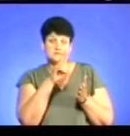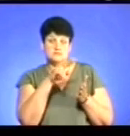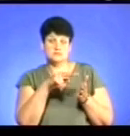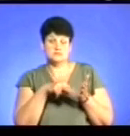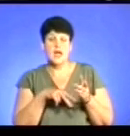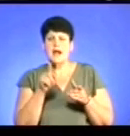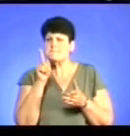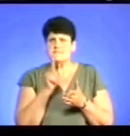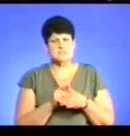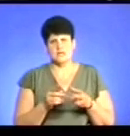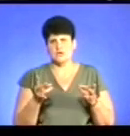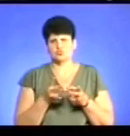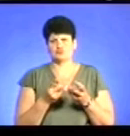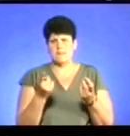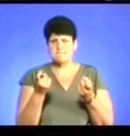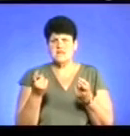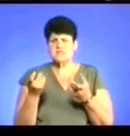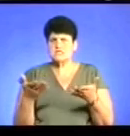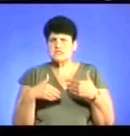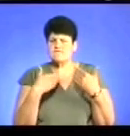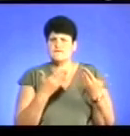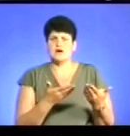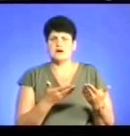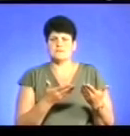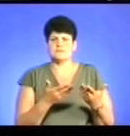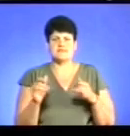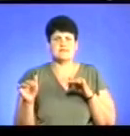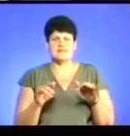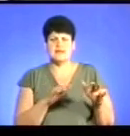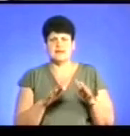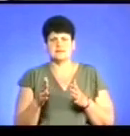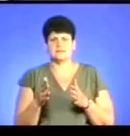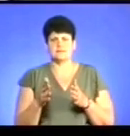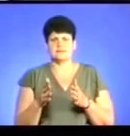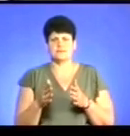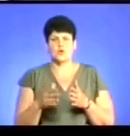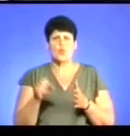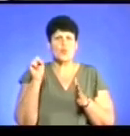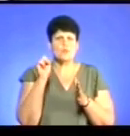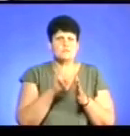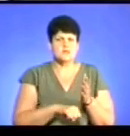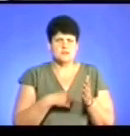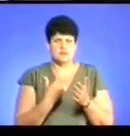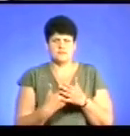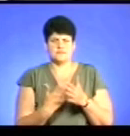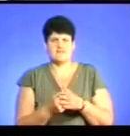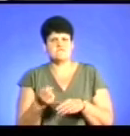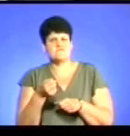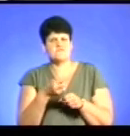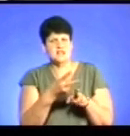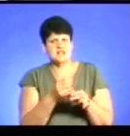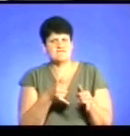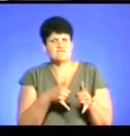нужно призвати к каким-то таким действиям, котрим прямо вот убити, там, выгнать,